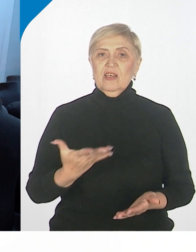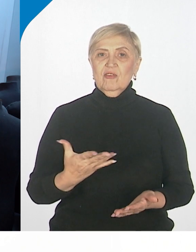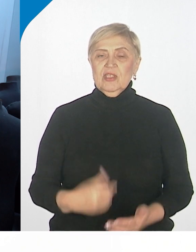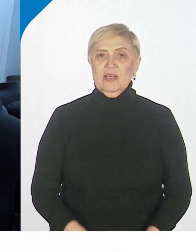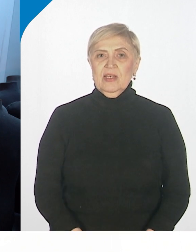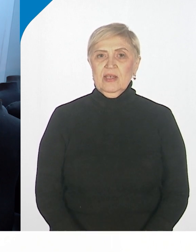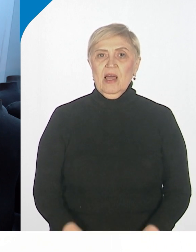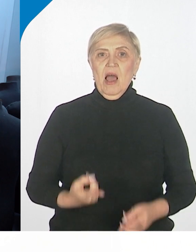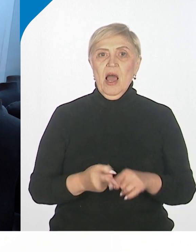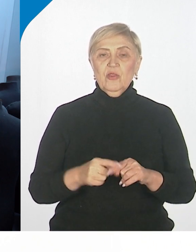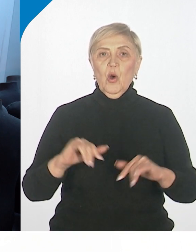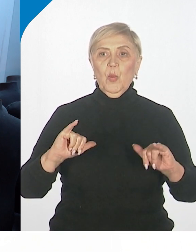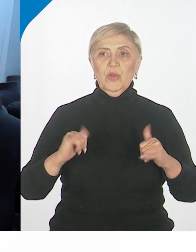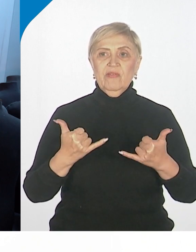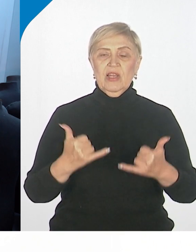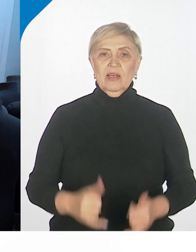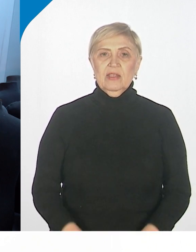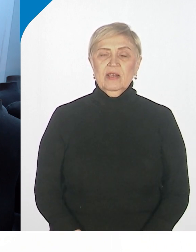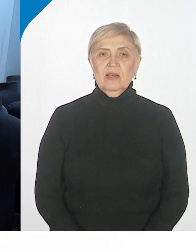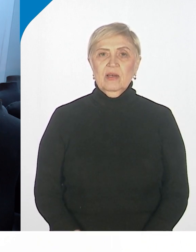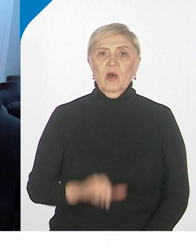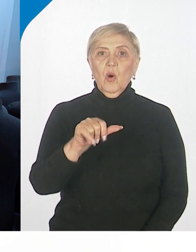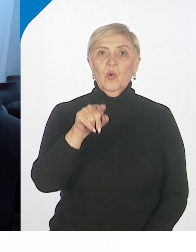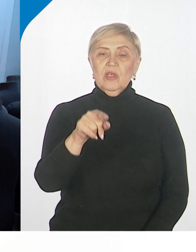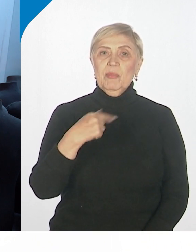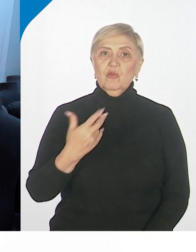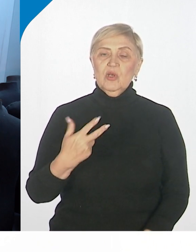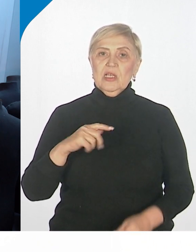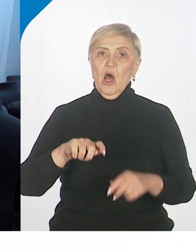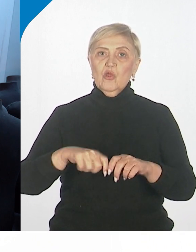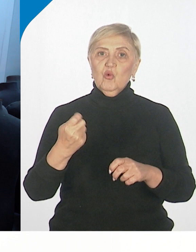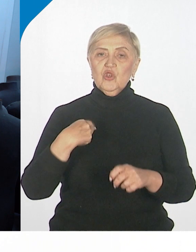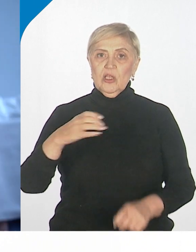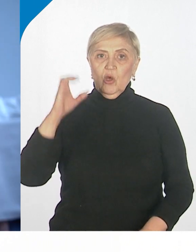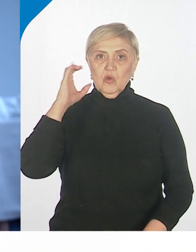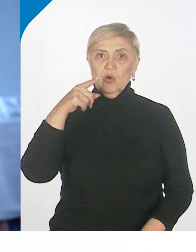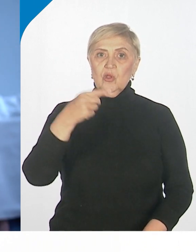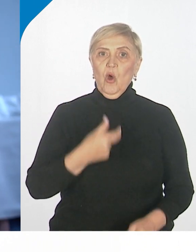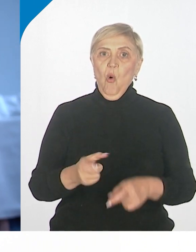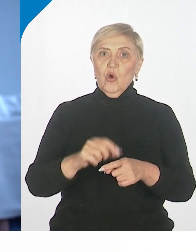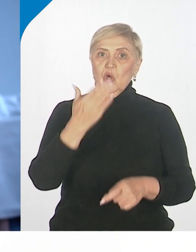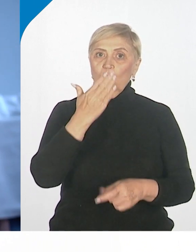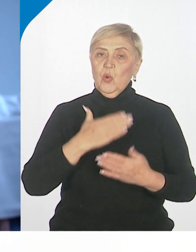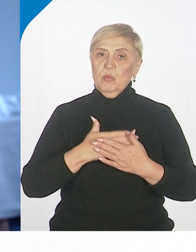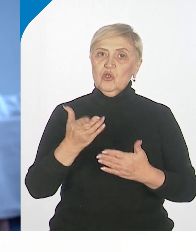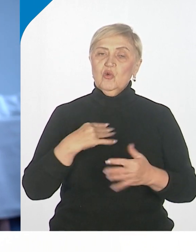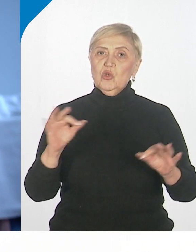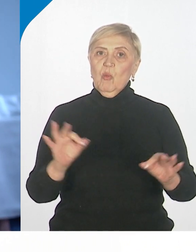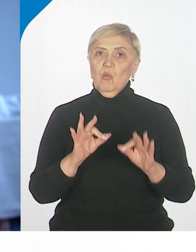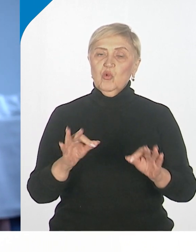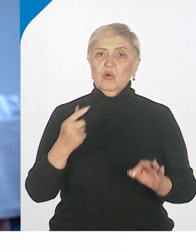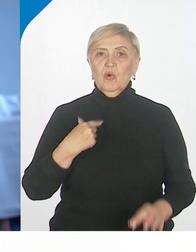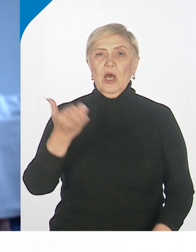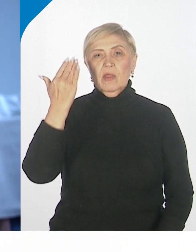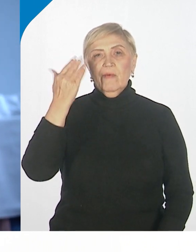Это удивляет. У тебя нарушение слуха и ты очень любишь музыку. Я думал об этом когда-то, да?